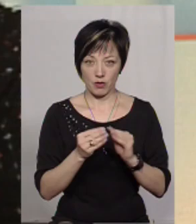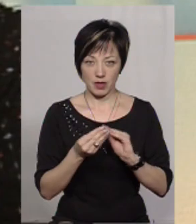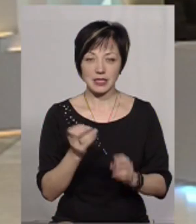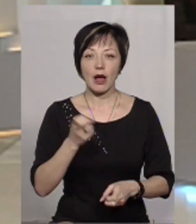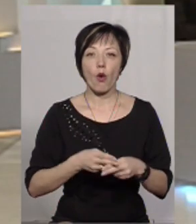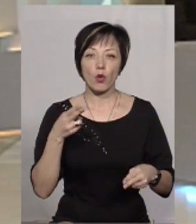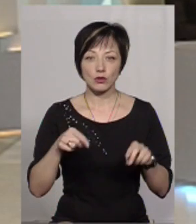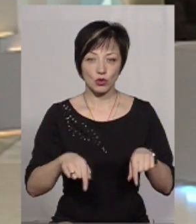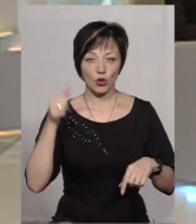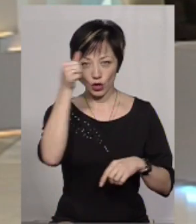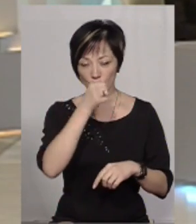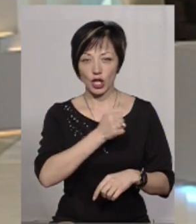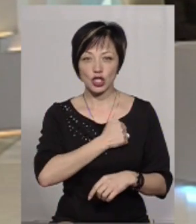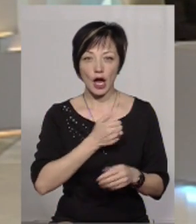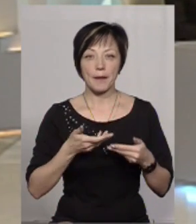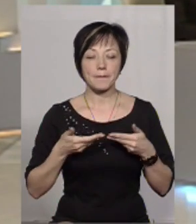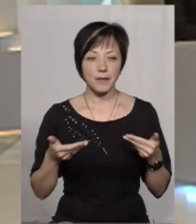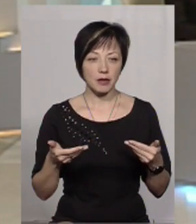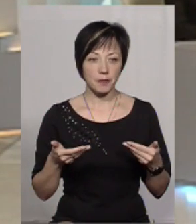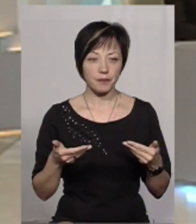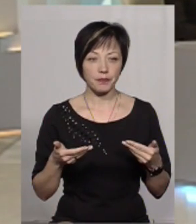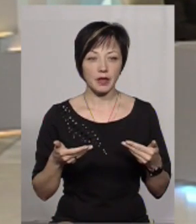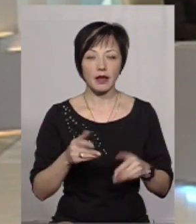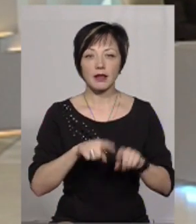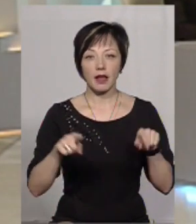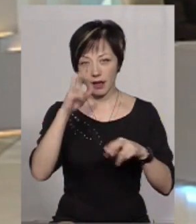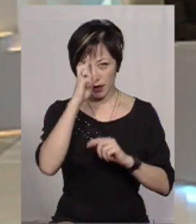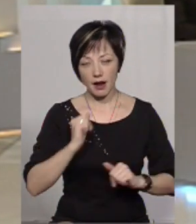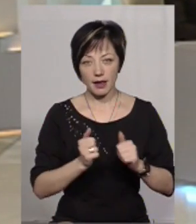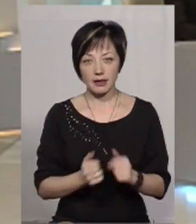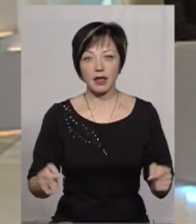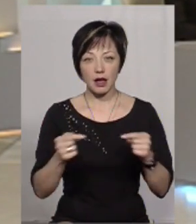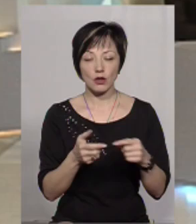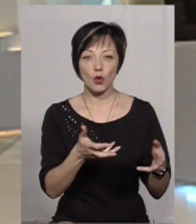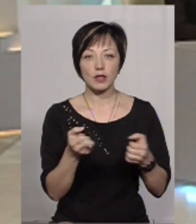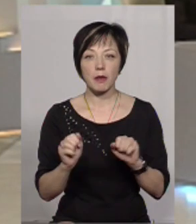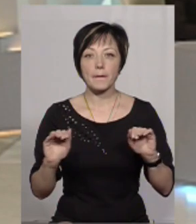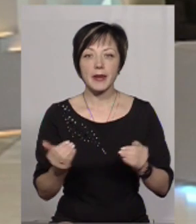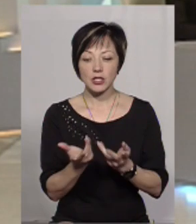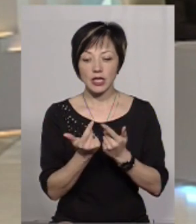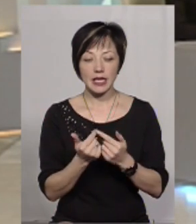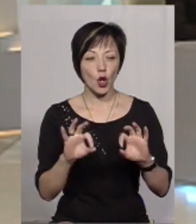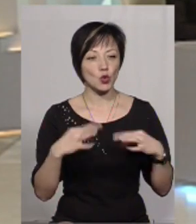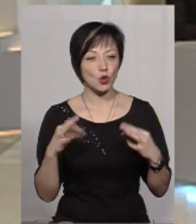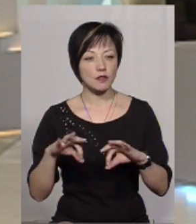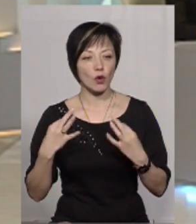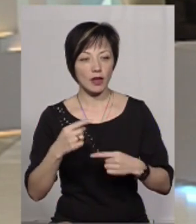загострилася цьогоріч, на жаль, ми від деяких країн якраз отримали меншу кількість дозволів на перетин нашими